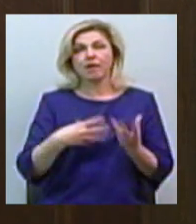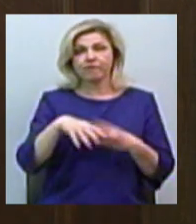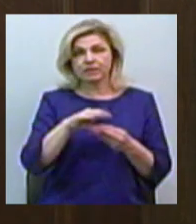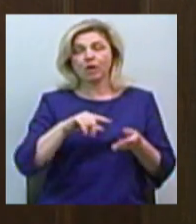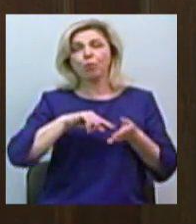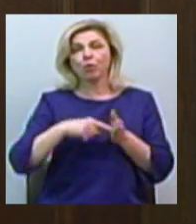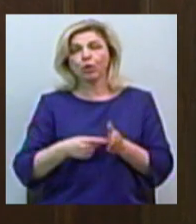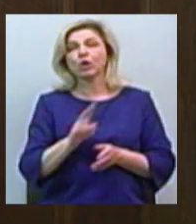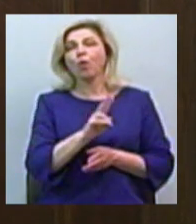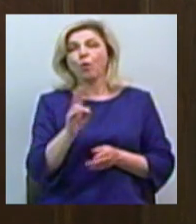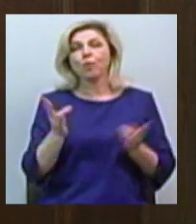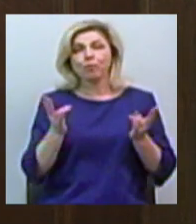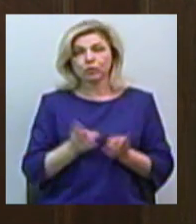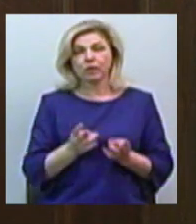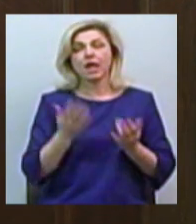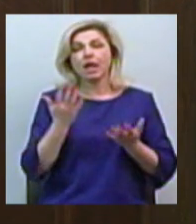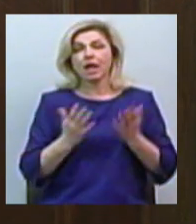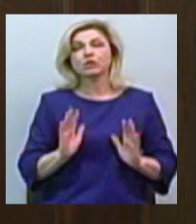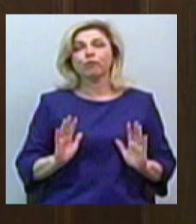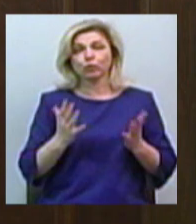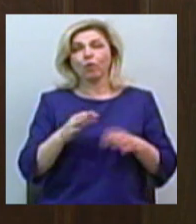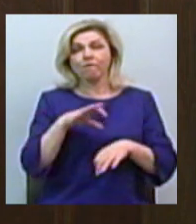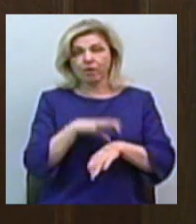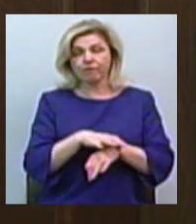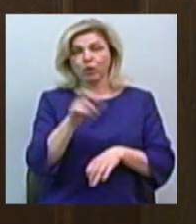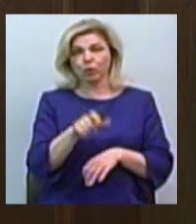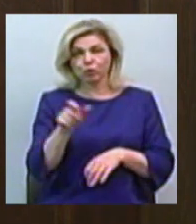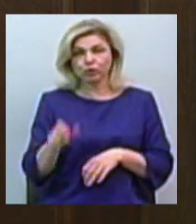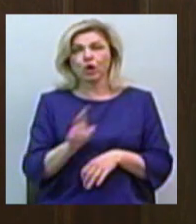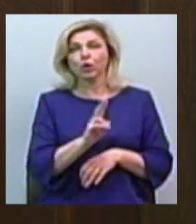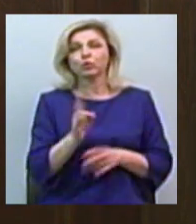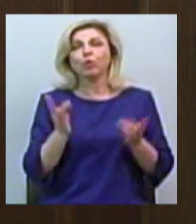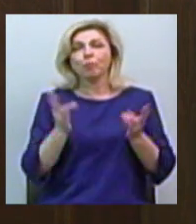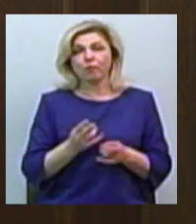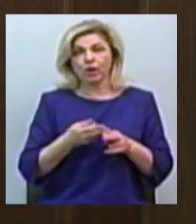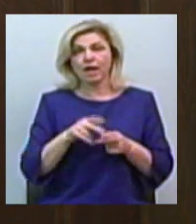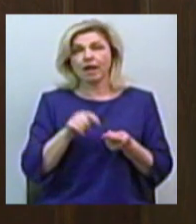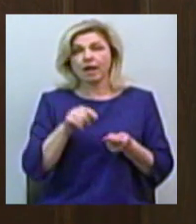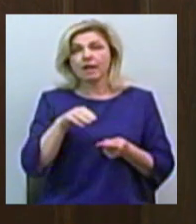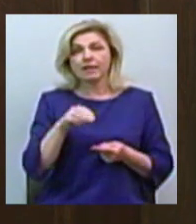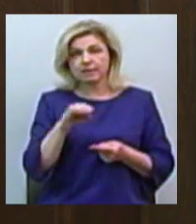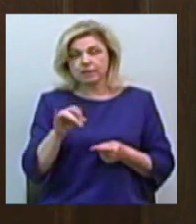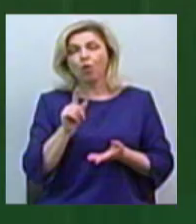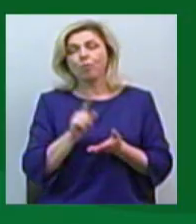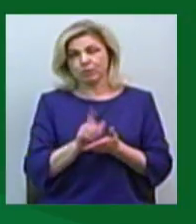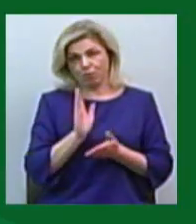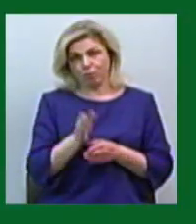хто це потребує. У разі виявлення осіб, які потребують цих тестів, вони обов'язково будуть проведені.